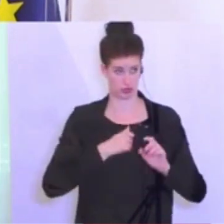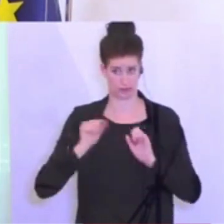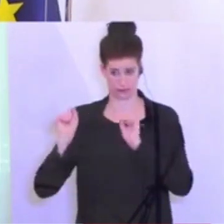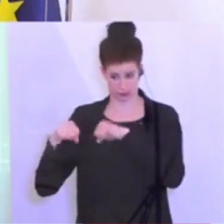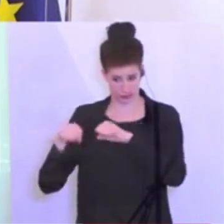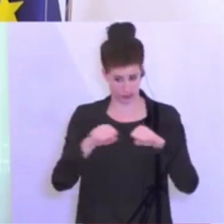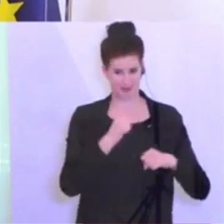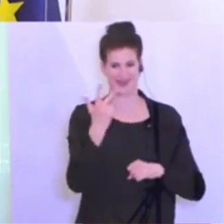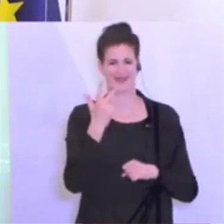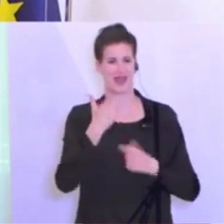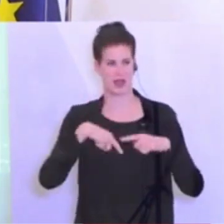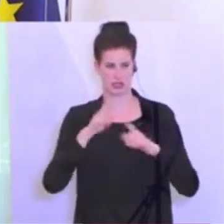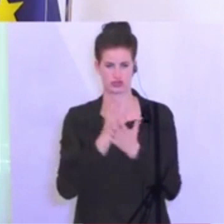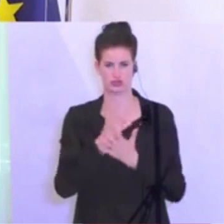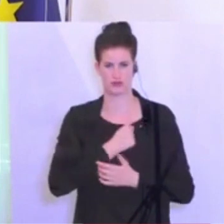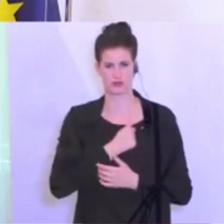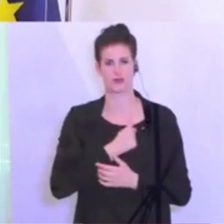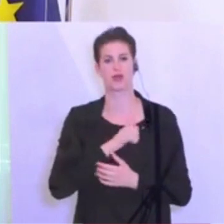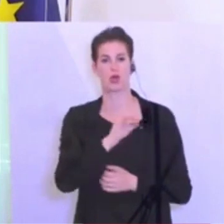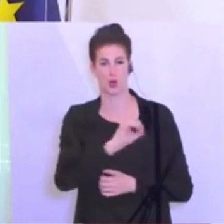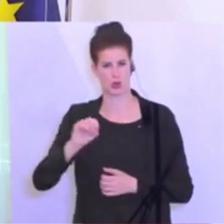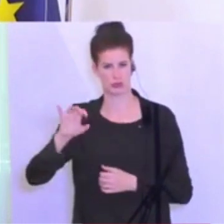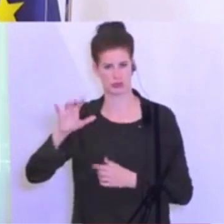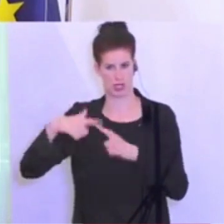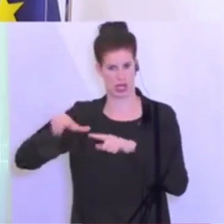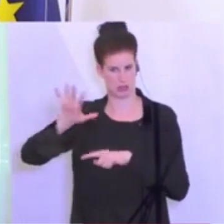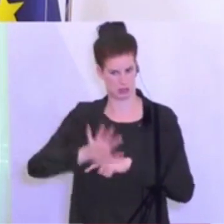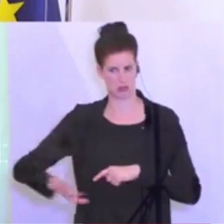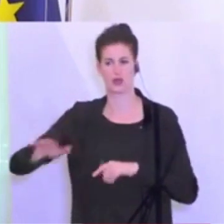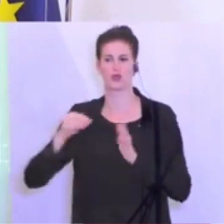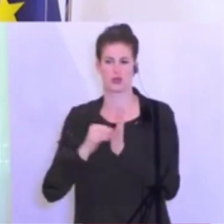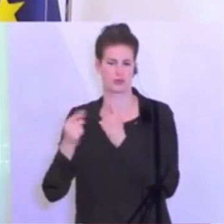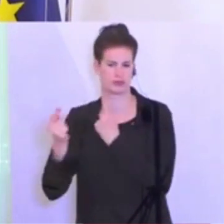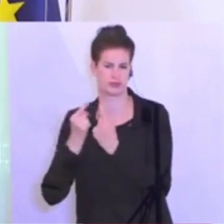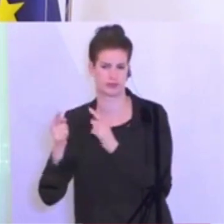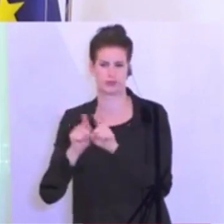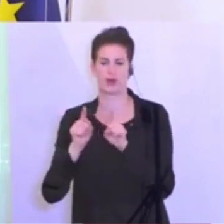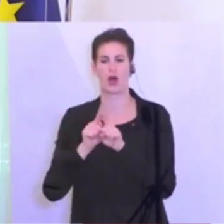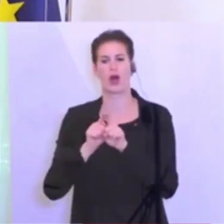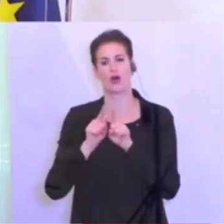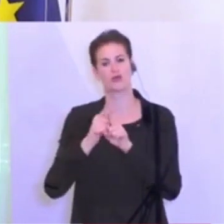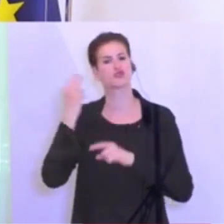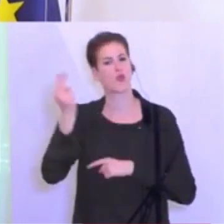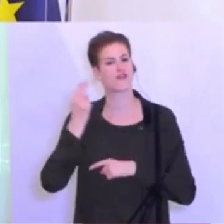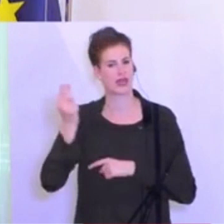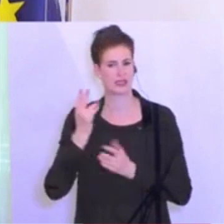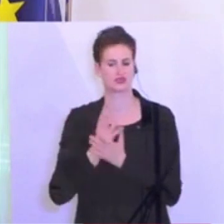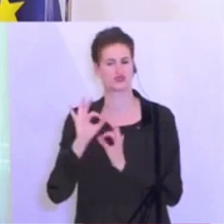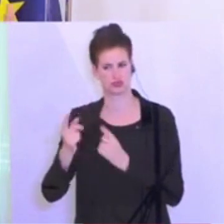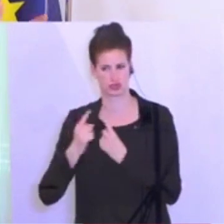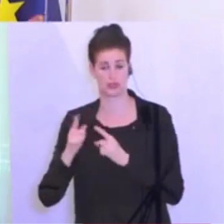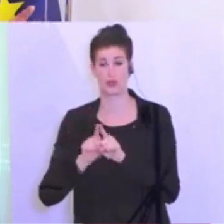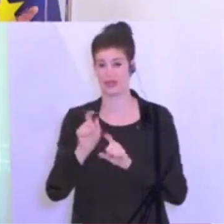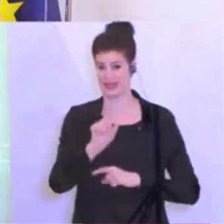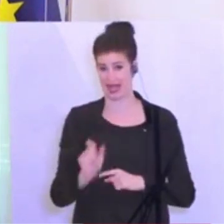ist es schon fix. Mit den östlichen Nachbarländern sind wir guten Gesprächen. Auch was Slowenien betrifft, gute Gespräche. Und Italien eben